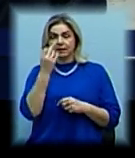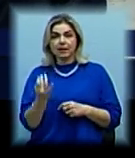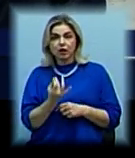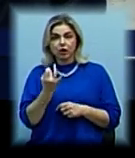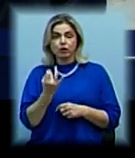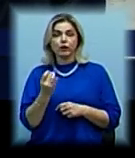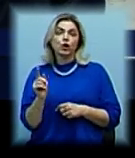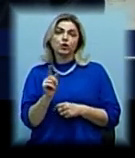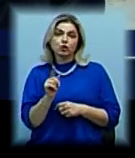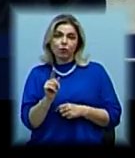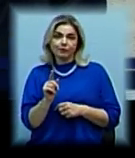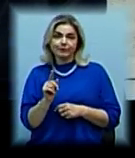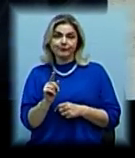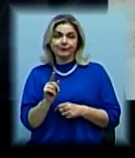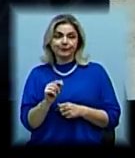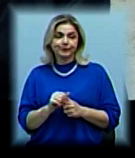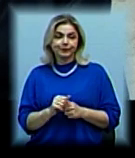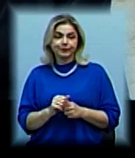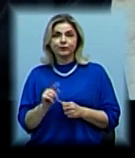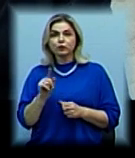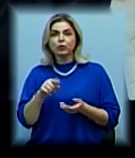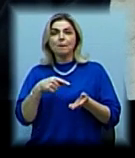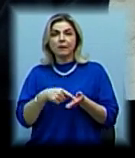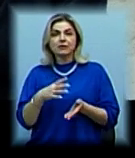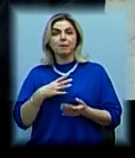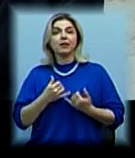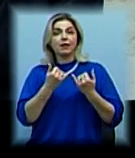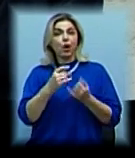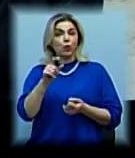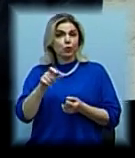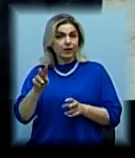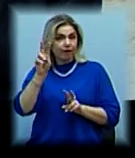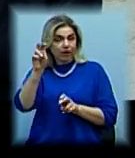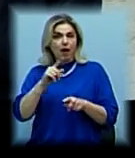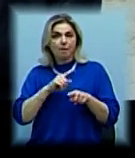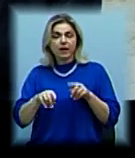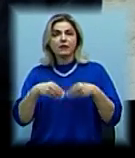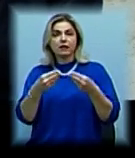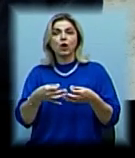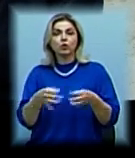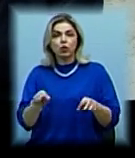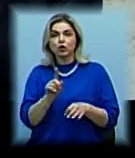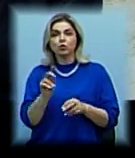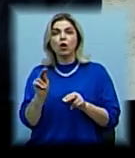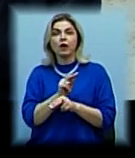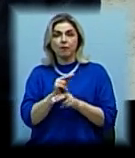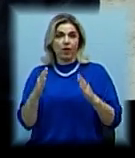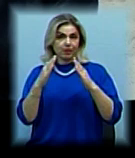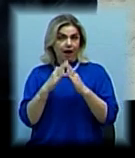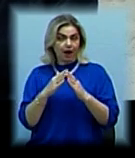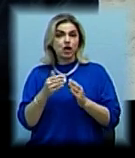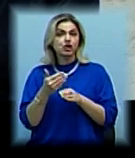Через те, що департамент зараз зацікавлений в тому, щоб було місто для людей, вони швиденько нам видали дозвіл на те, щоб вони відремонтували дах.